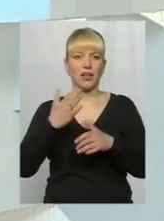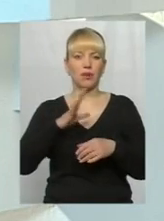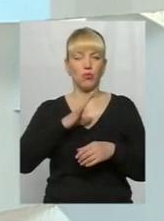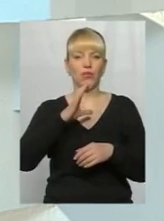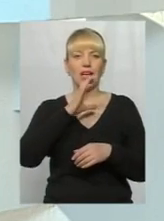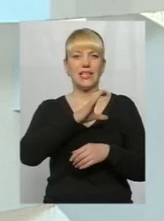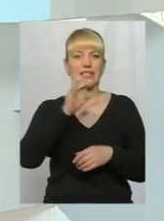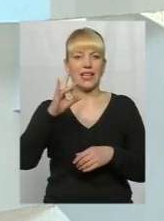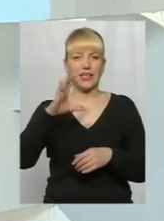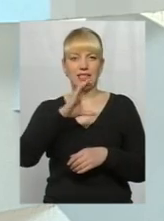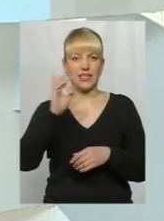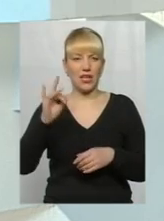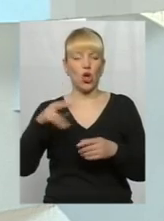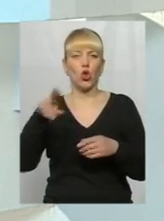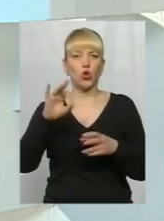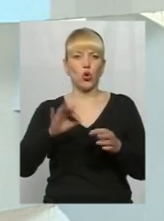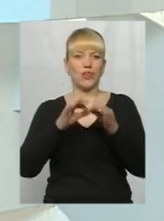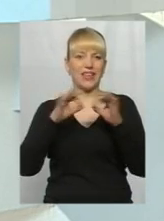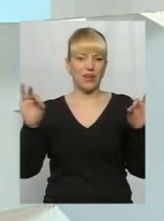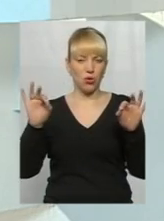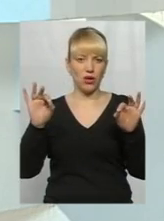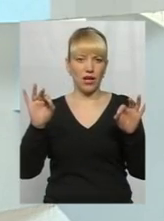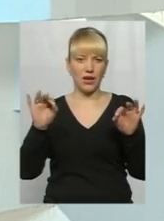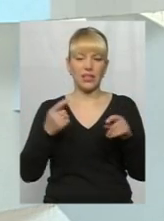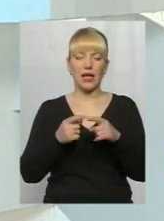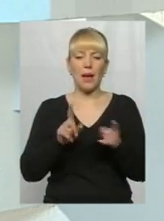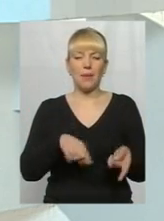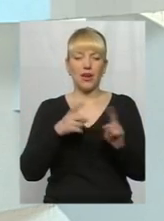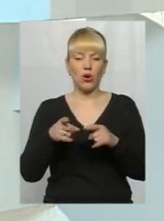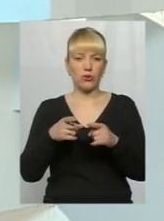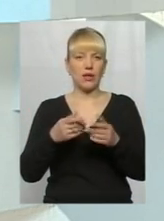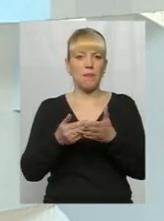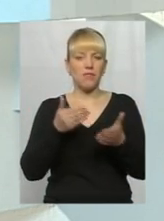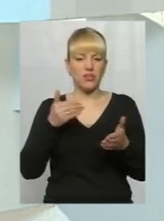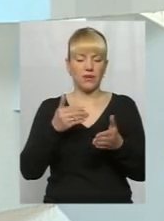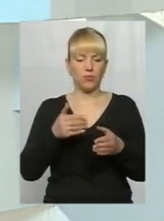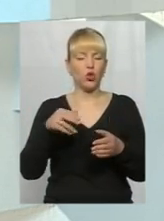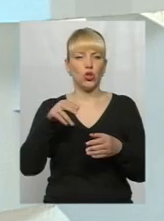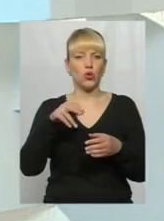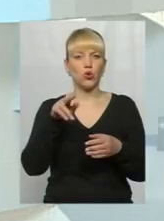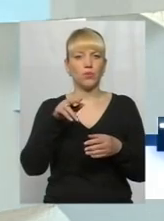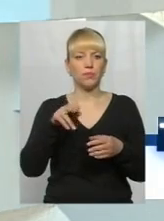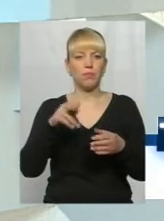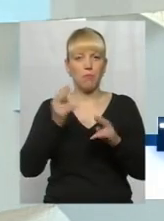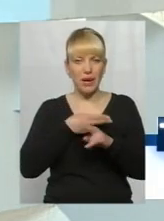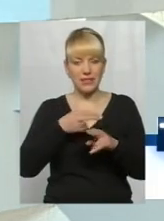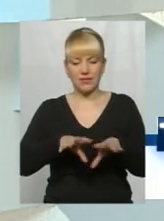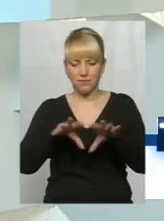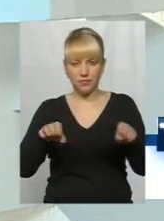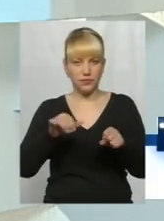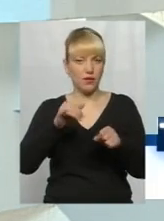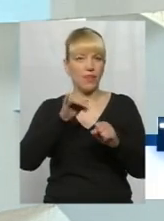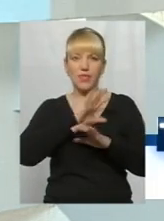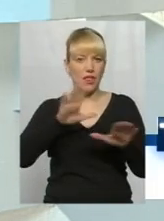демократії без періоду авторитаризму практично не буває. Практично не буває, і це знає кожен історик, навіть такий